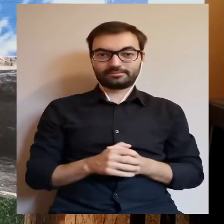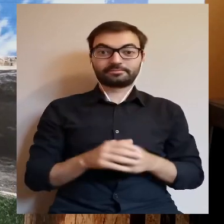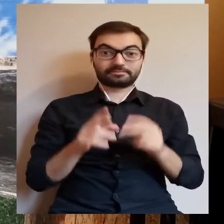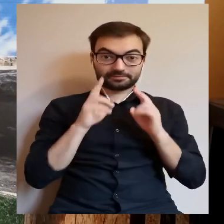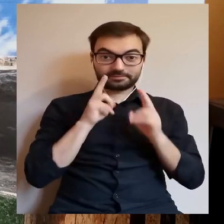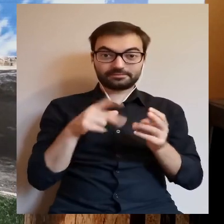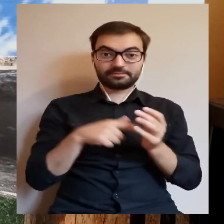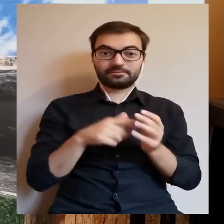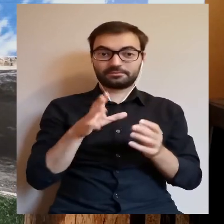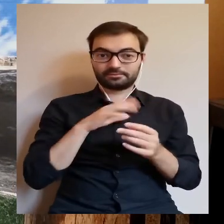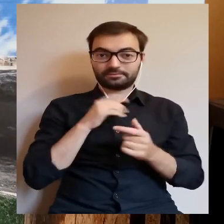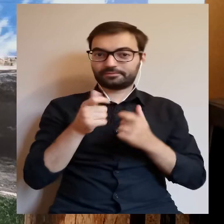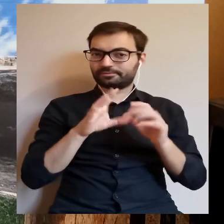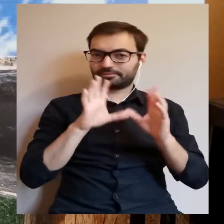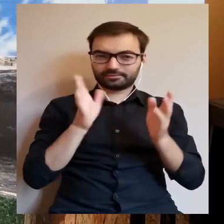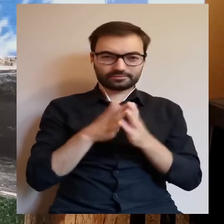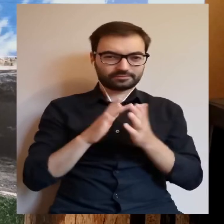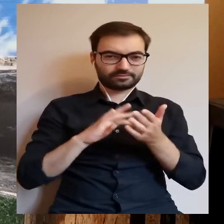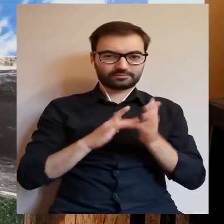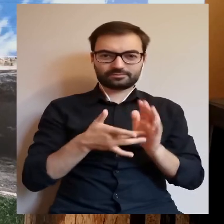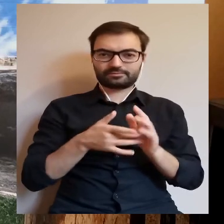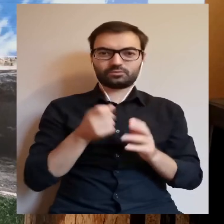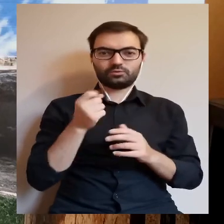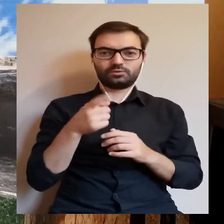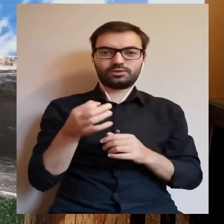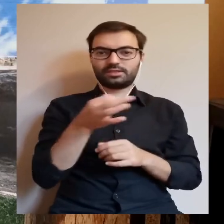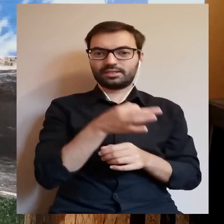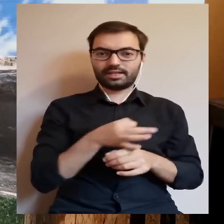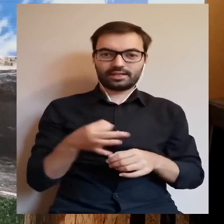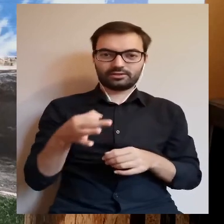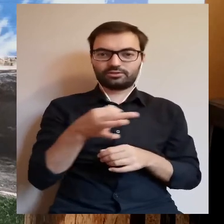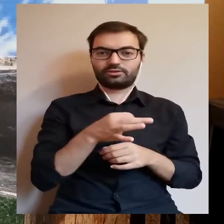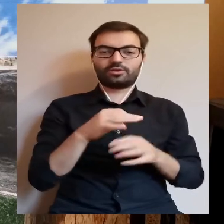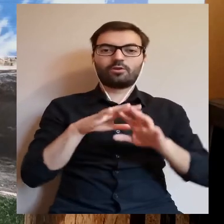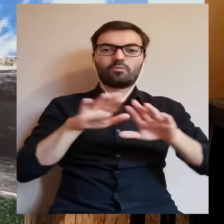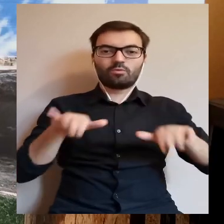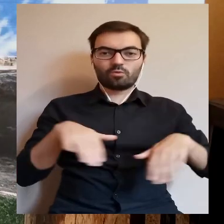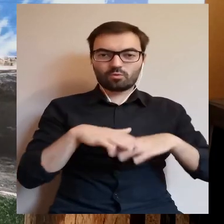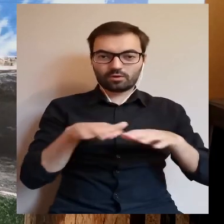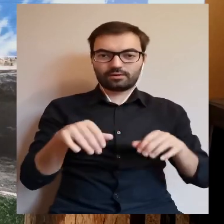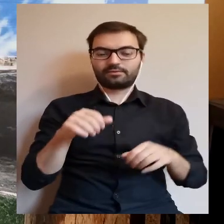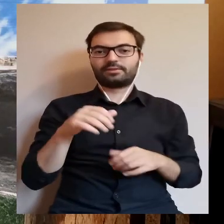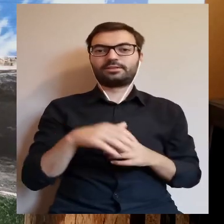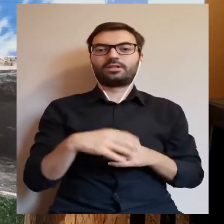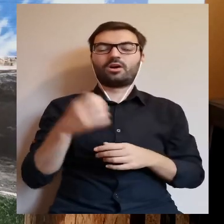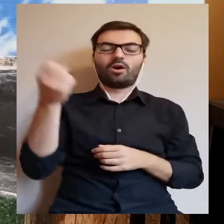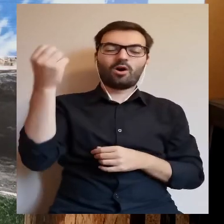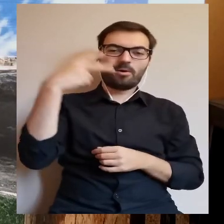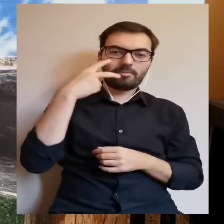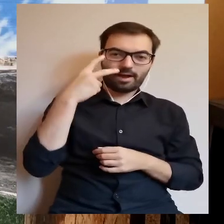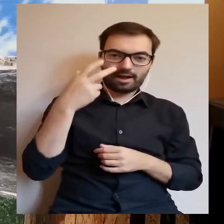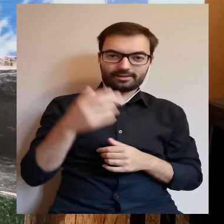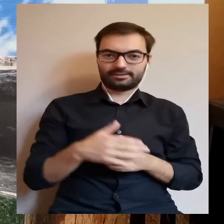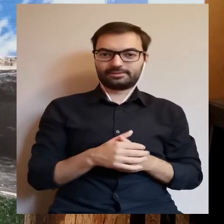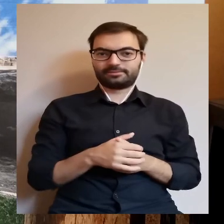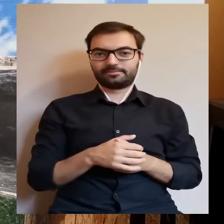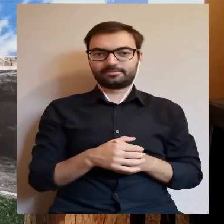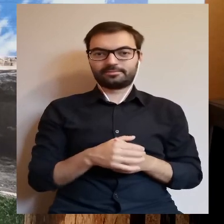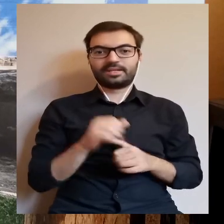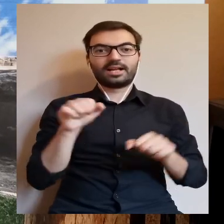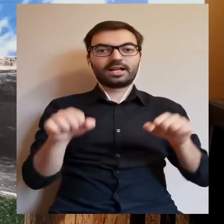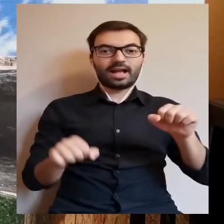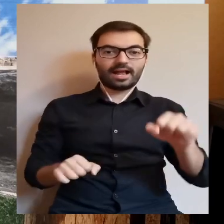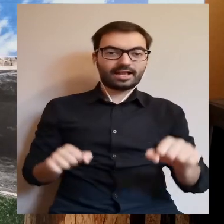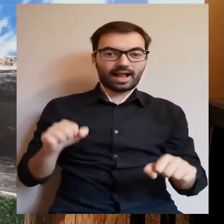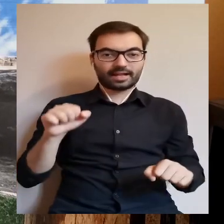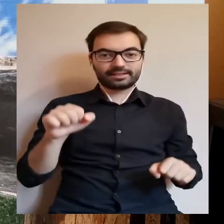jest za teren. i rzeczywiście można tu robić wszystko, bo są jeziora, więc można popływać, można się opalać na plaży, można